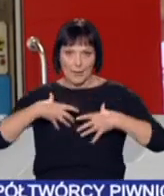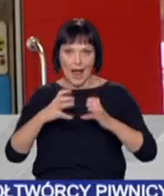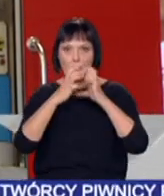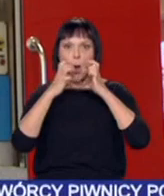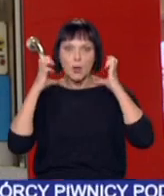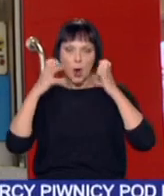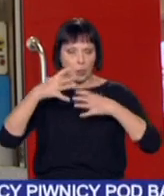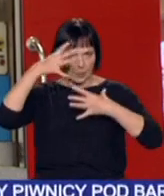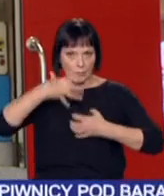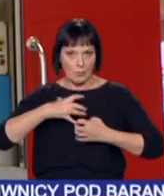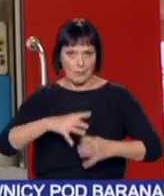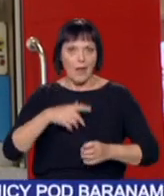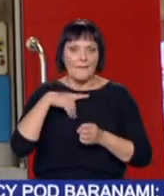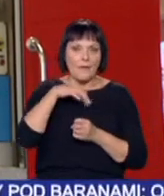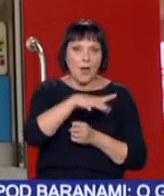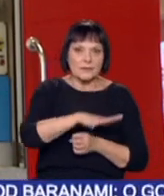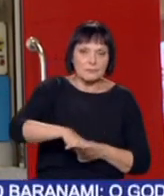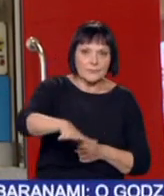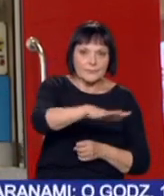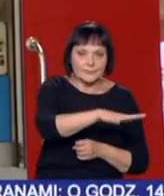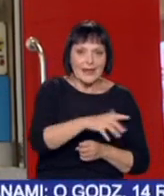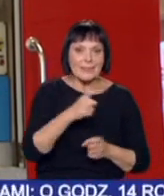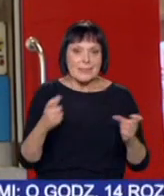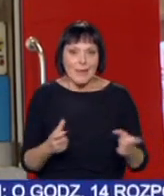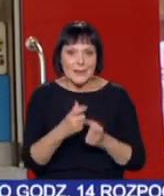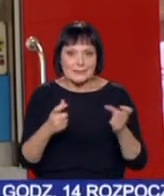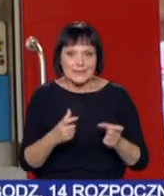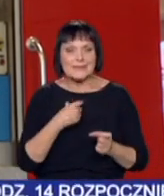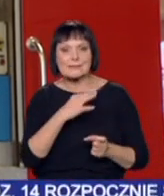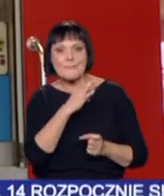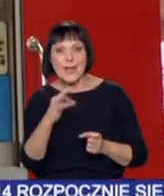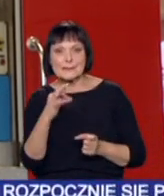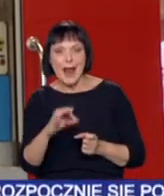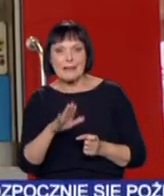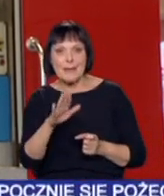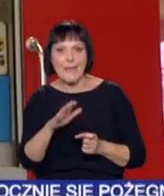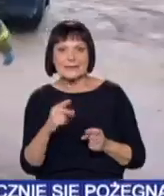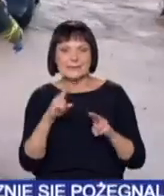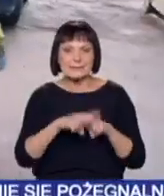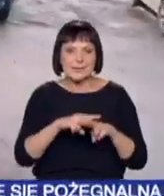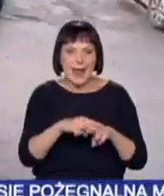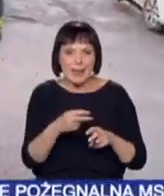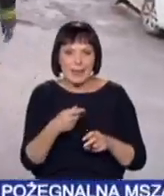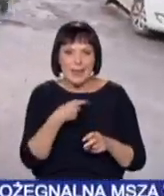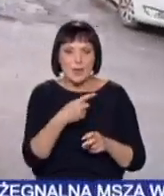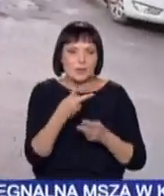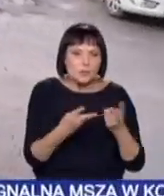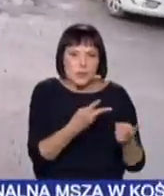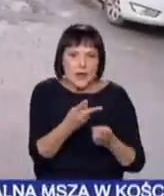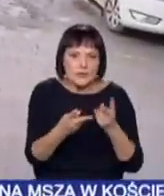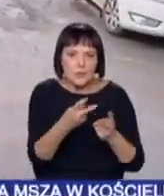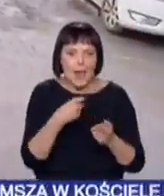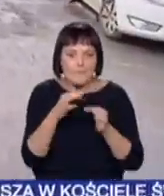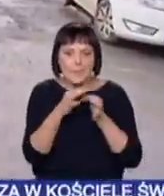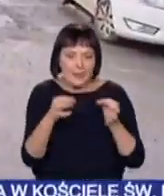ochrony dróg oddechowych, wchodzą w strefę niebezpieczną ze specjalnymi sprzętami dozymetrycznymi i